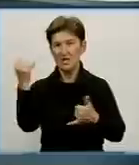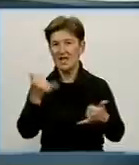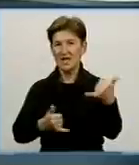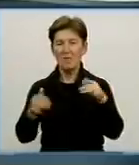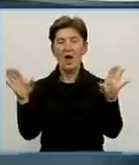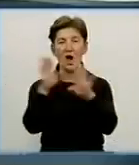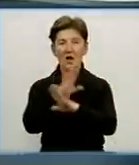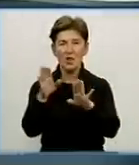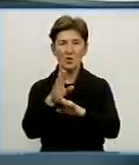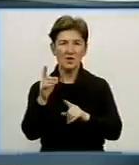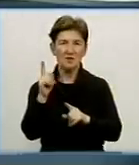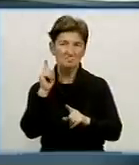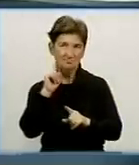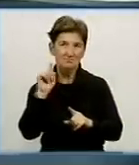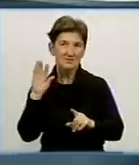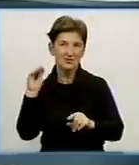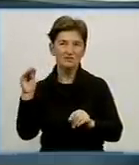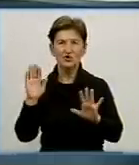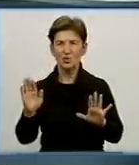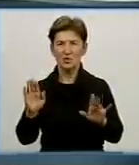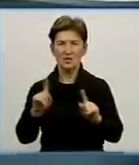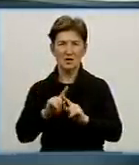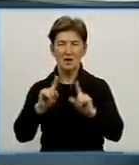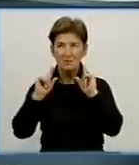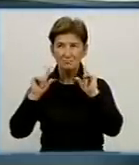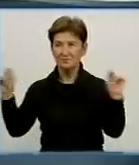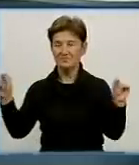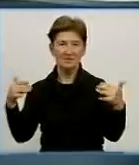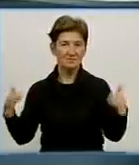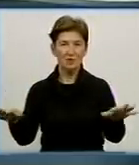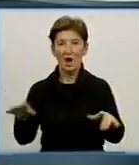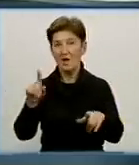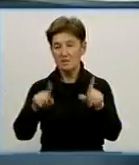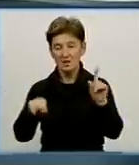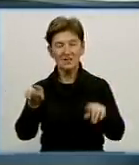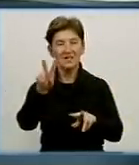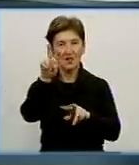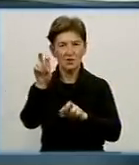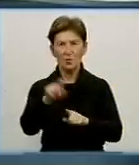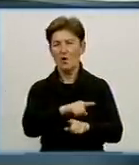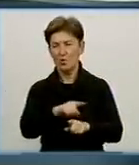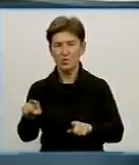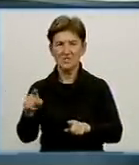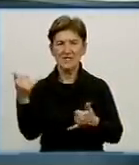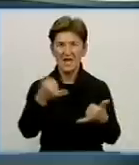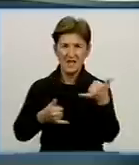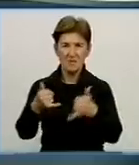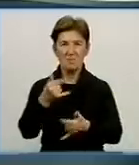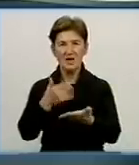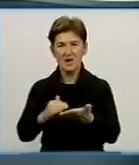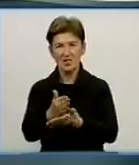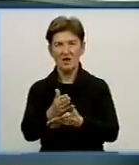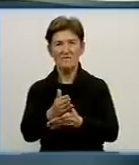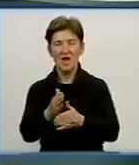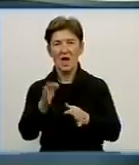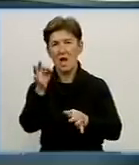звучить лише фрагментарно. Тобто це деякі окремі теми теоретичні в курсі хімії, біології, географії. І